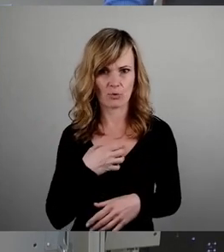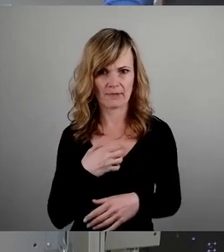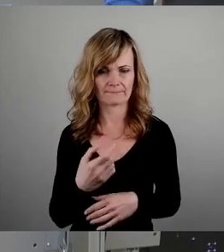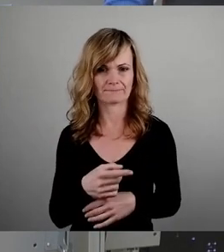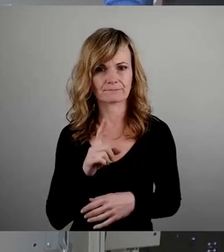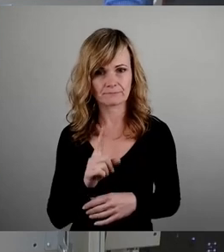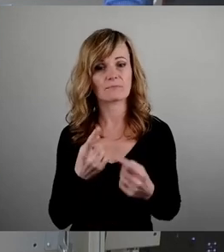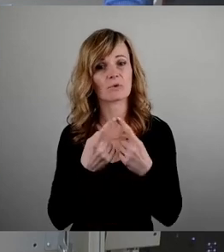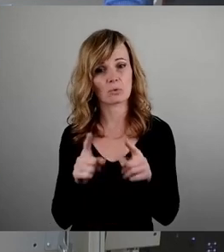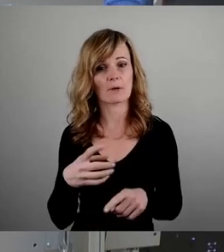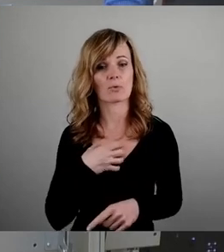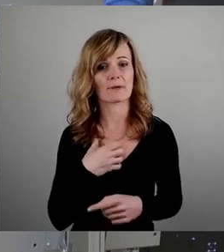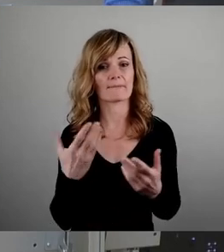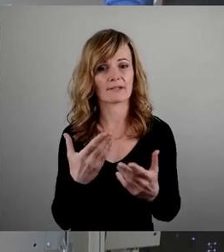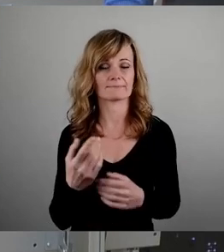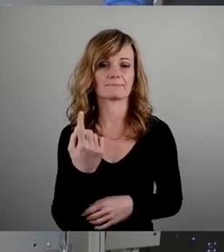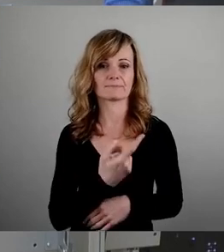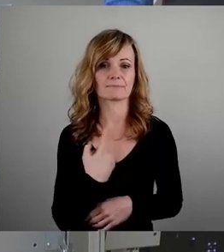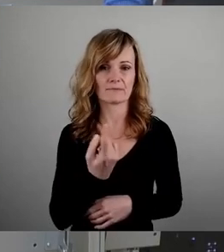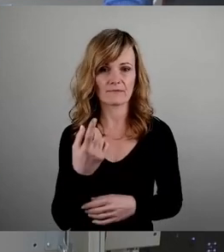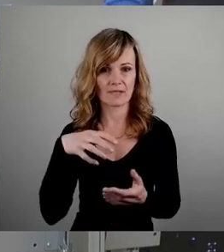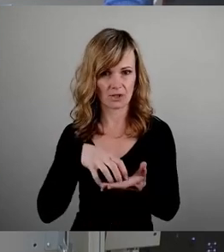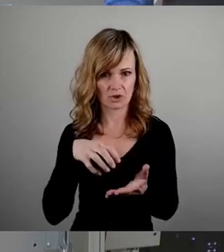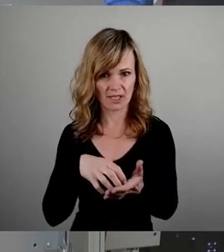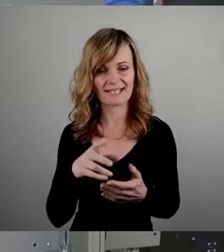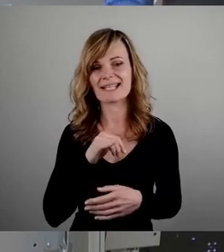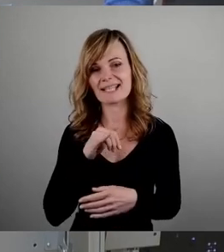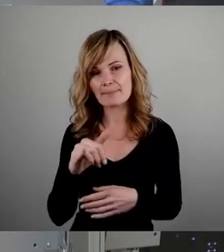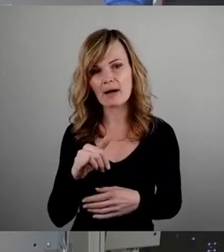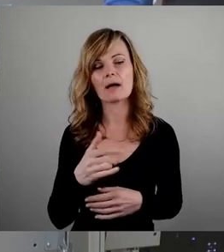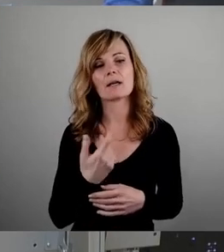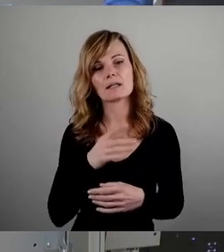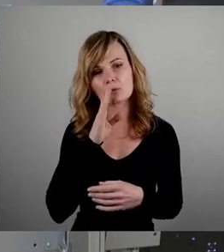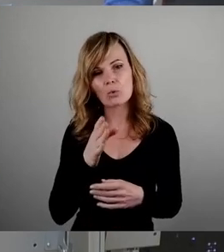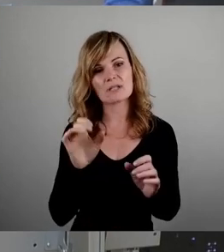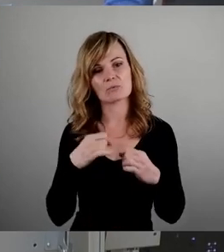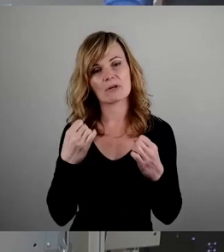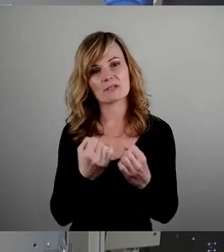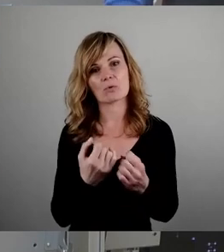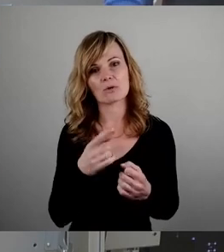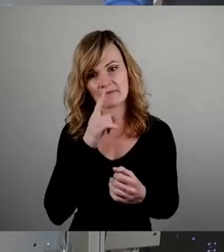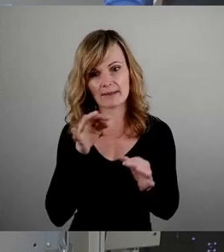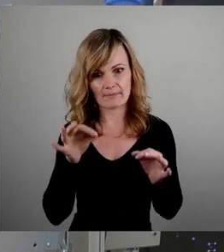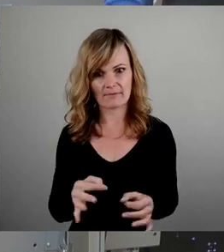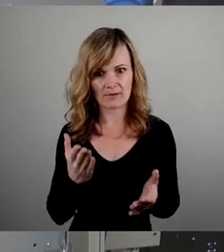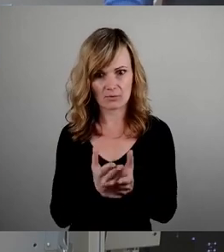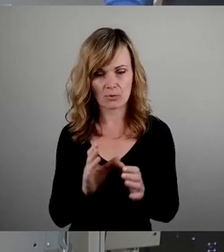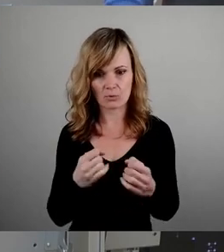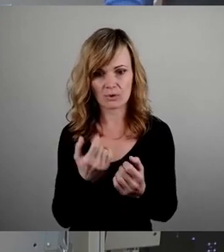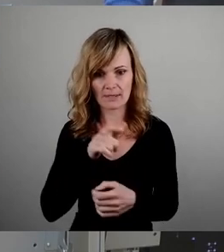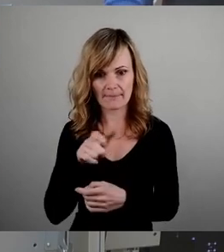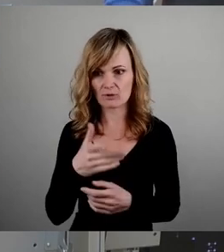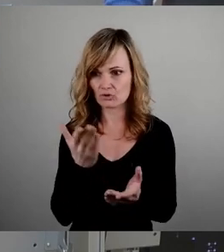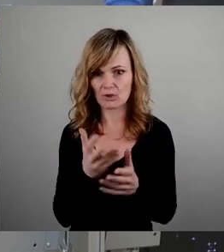Sondern, dass wir als Stadt immer in einer Notsituation erst agieren, wenn die Menschen schon da sind. Das